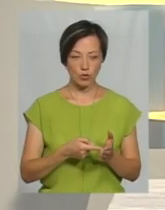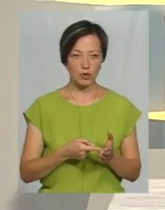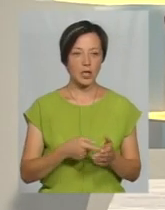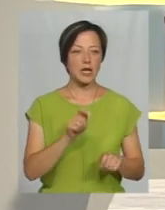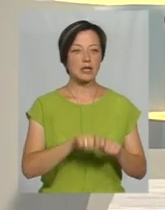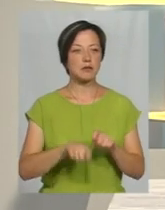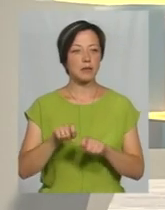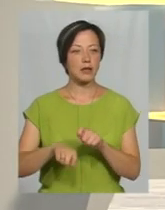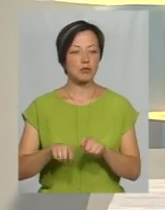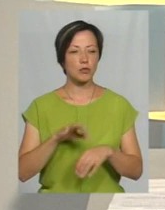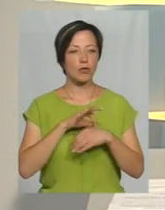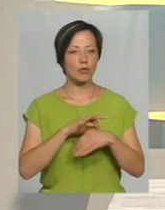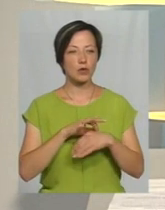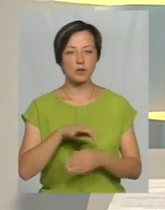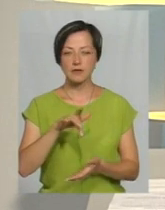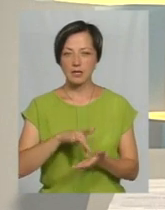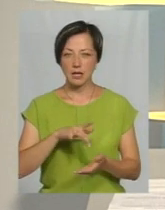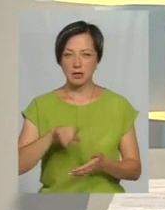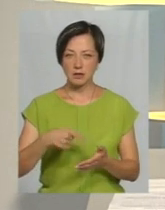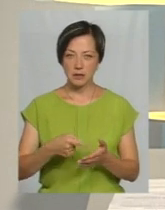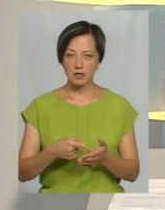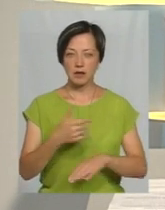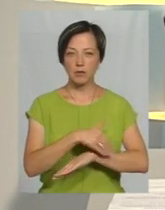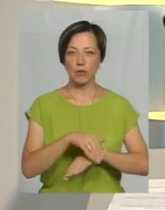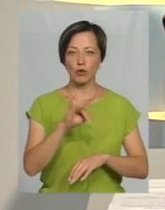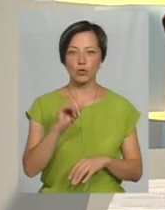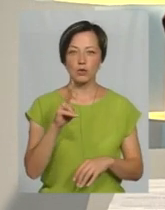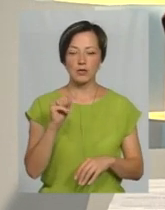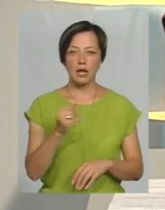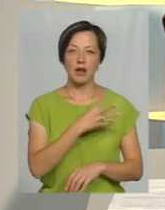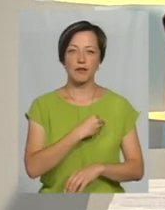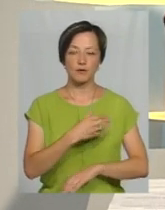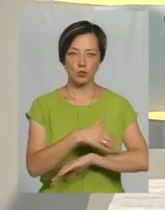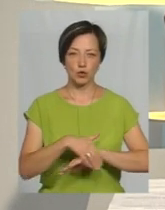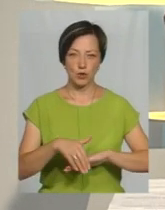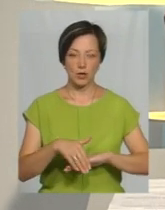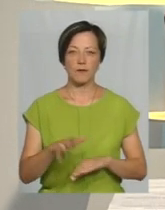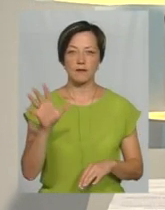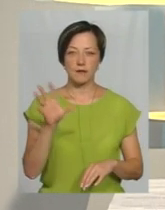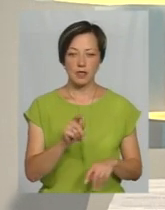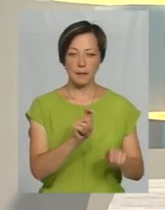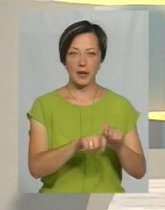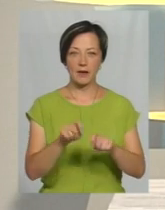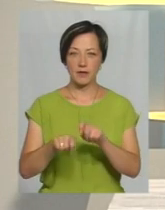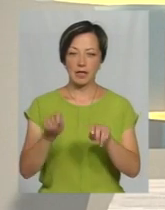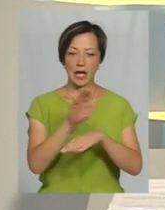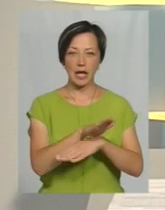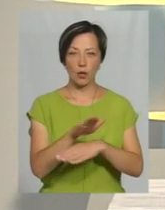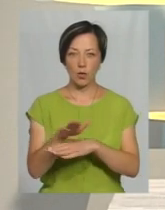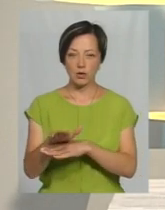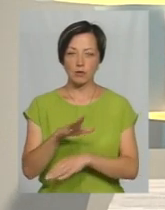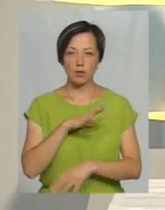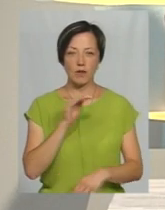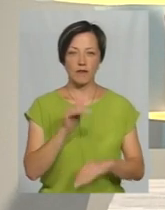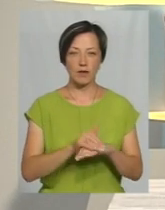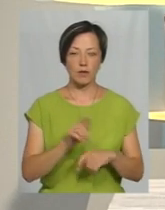Інспекцію проводили у центрі міста, на Проскурівській і на Львівському шосе. У всіх перевірених кіосках були